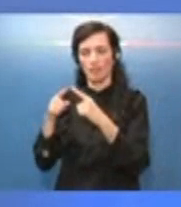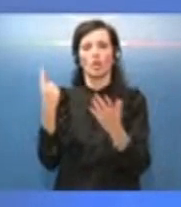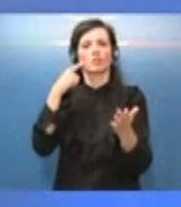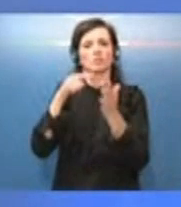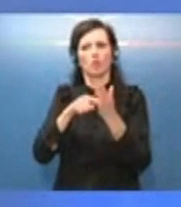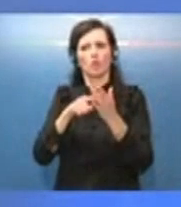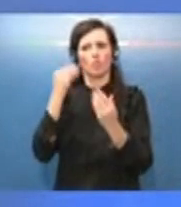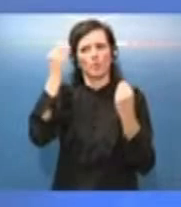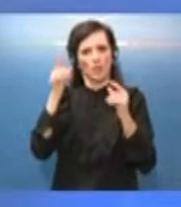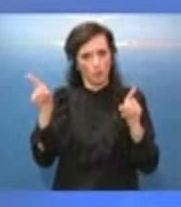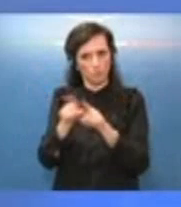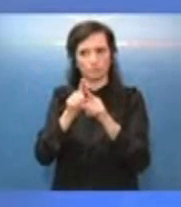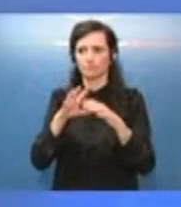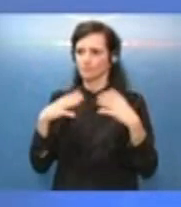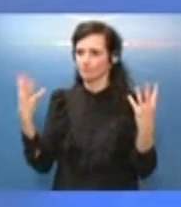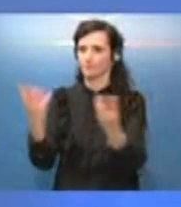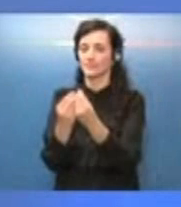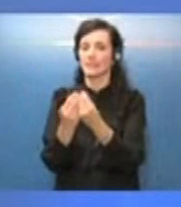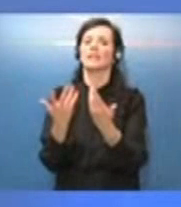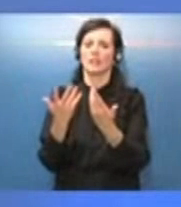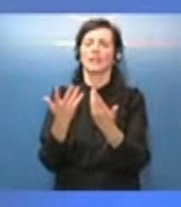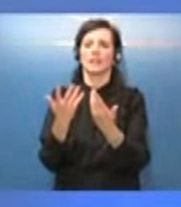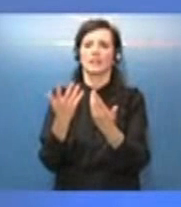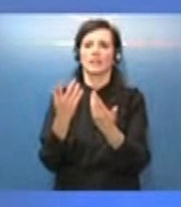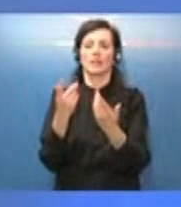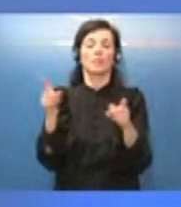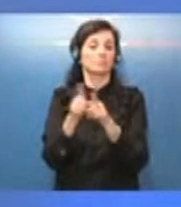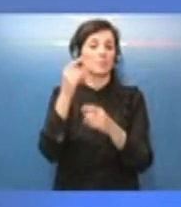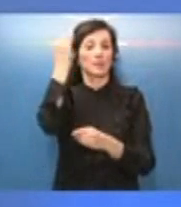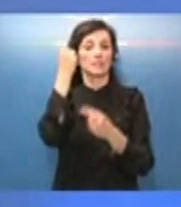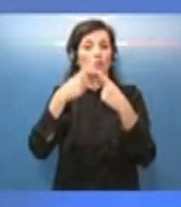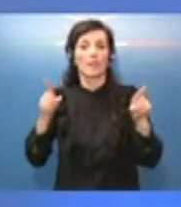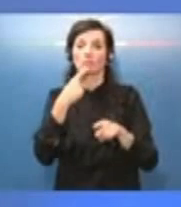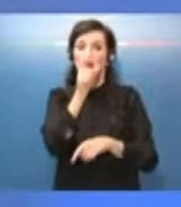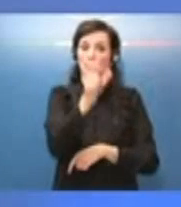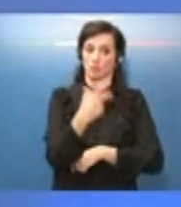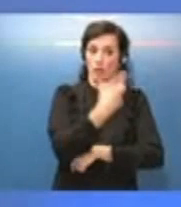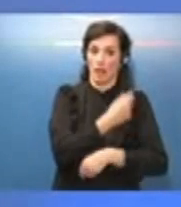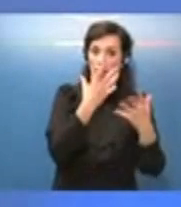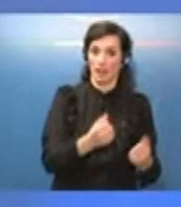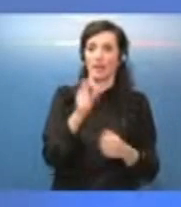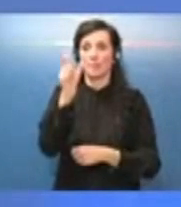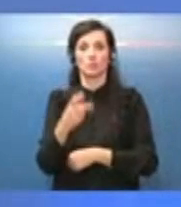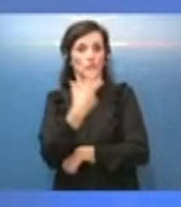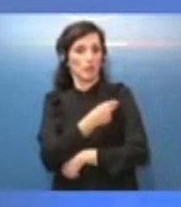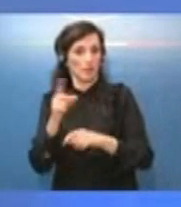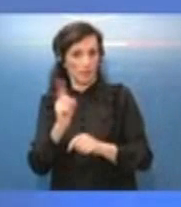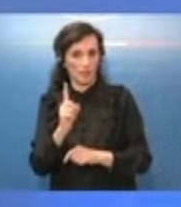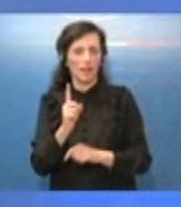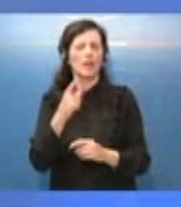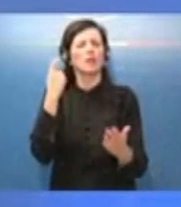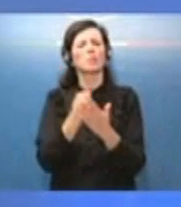contrapposizione tra chi si vaccina e chi non si vaccina, che il governo sia compatto